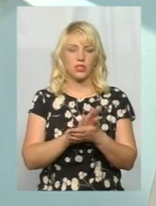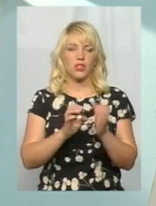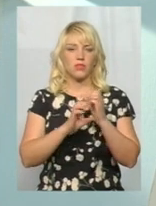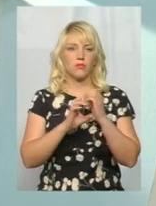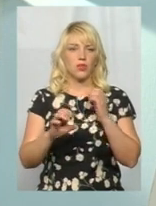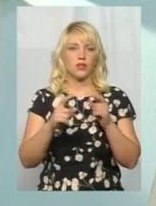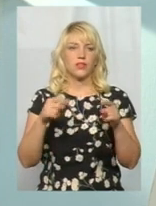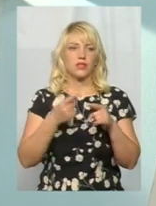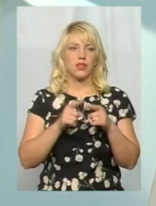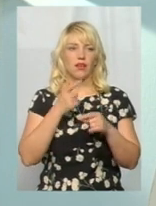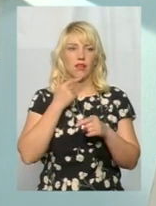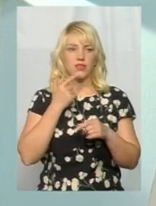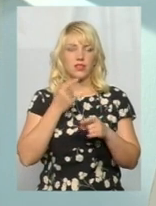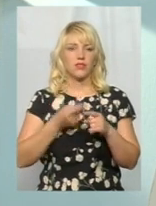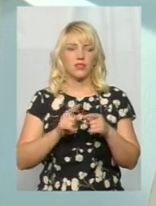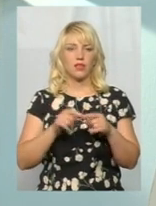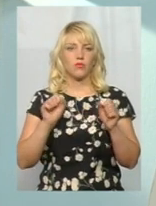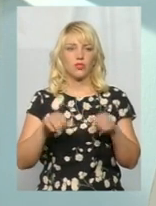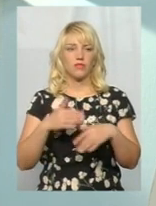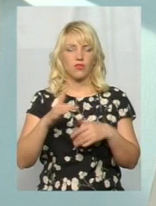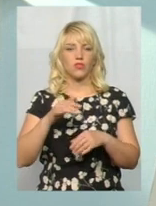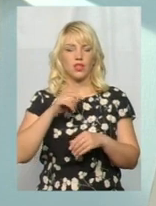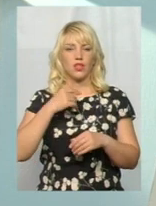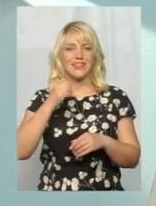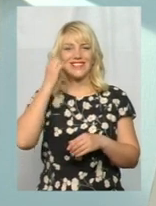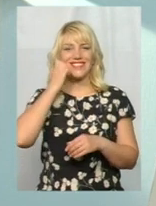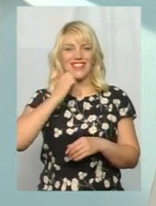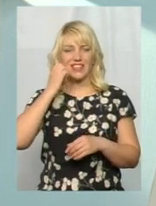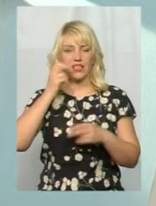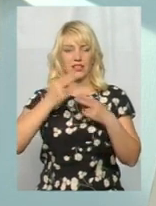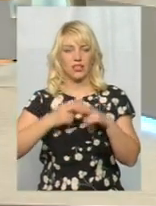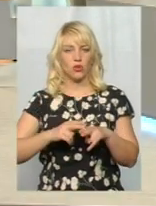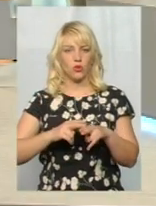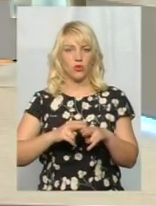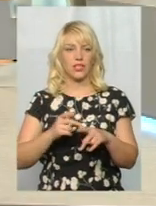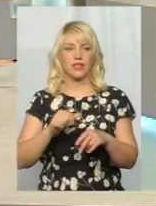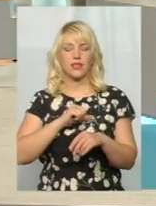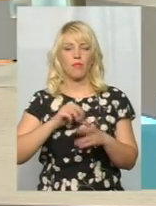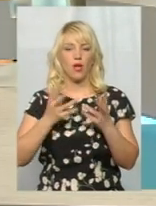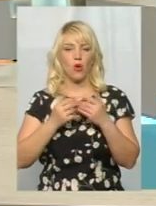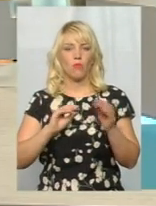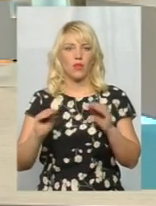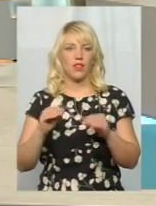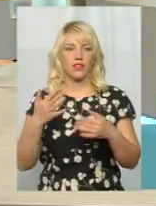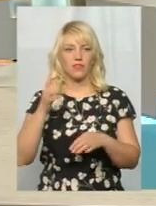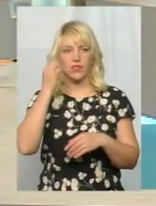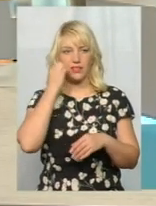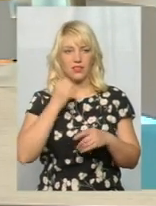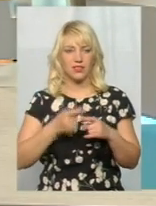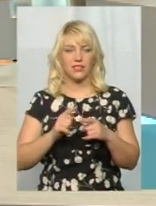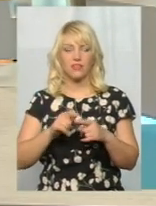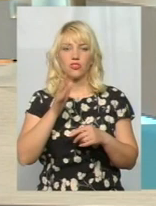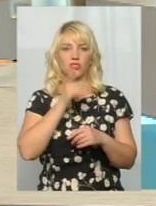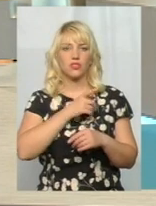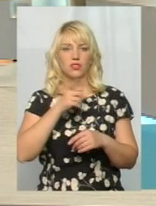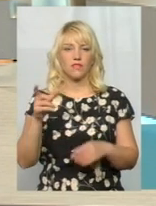міста Красилово, це, можливо, вже морально трошки застаріла технологія, особливо саме обладнання застаріла. Це технологія очистців Радянського